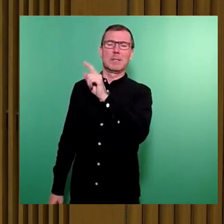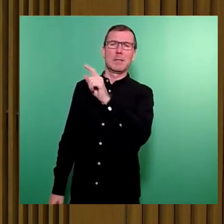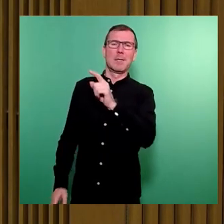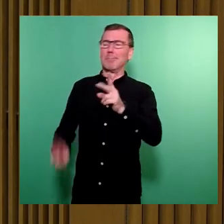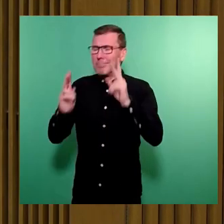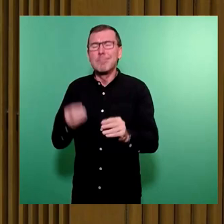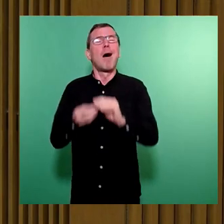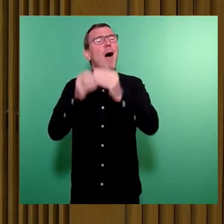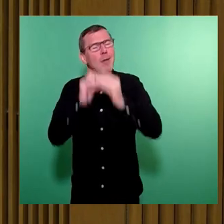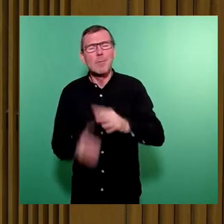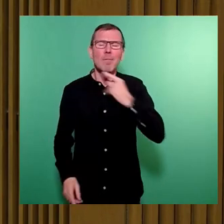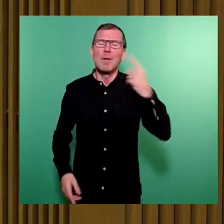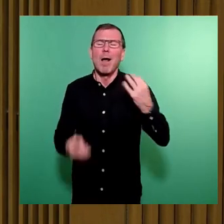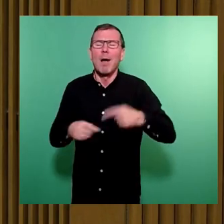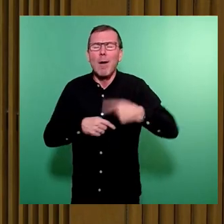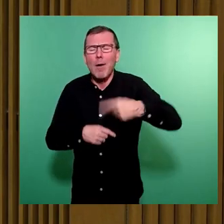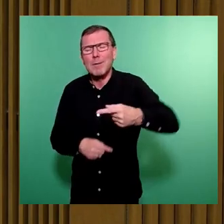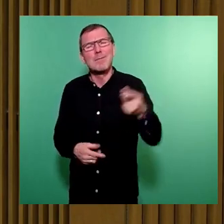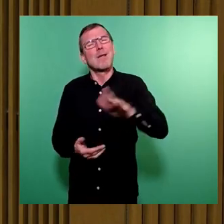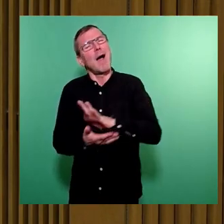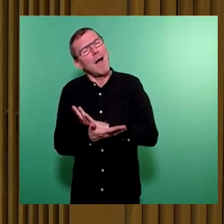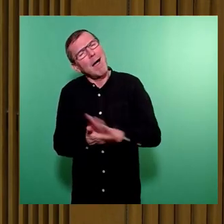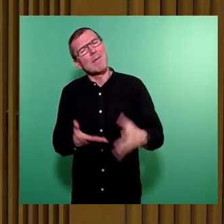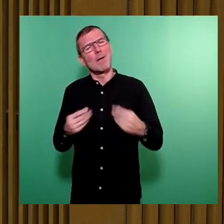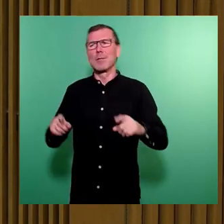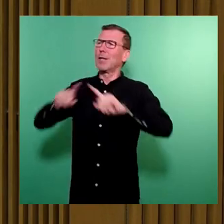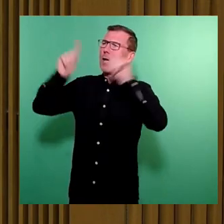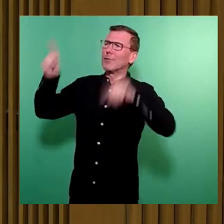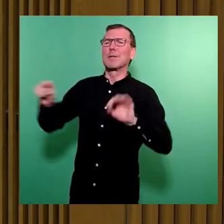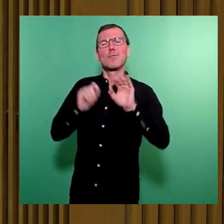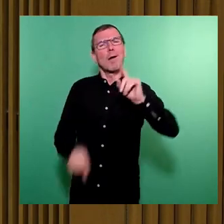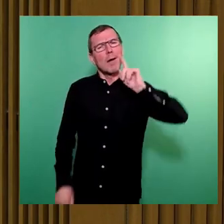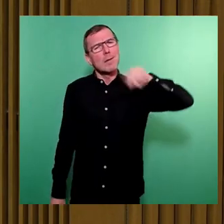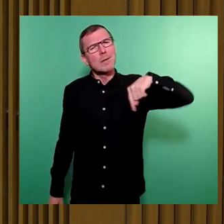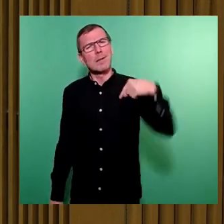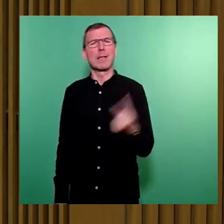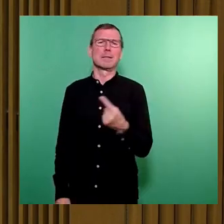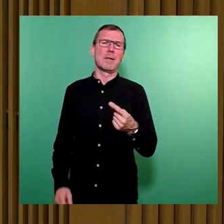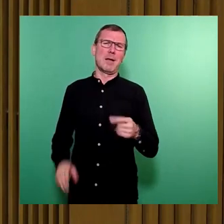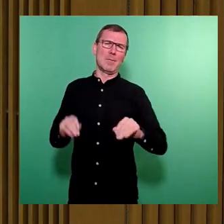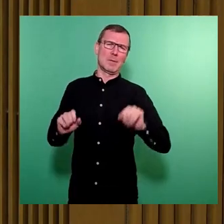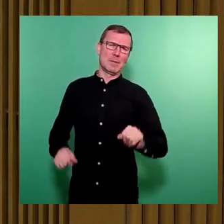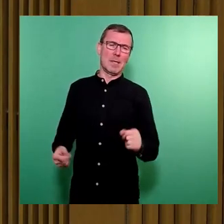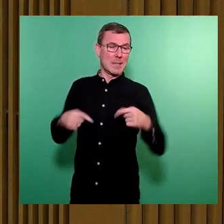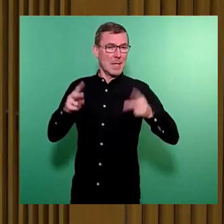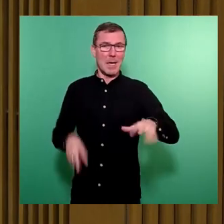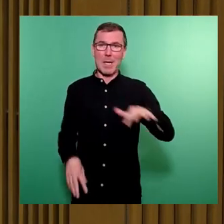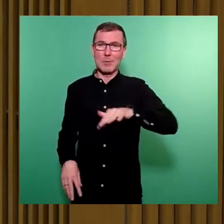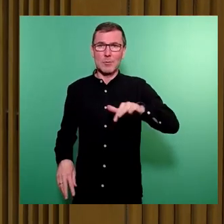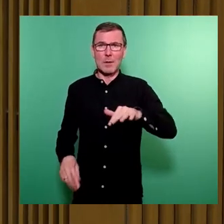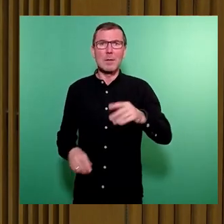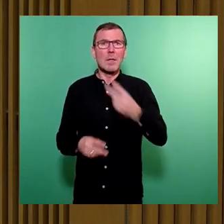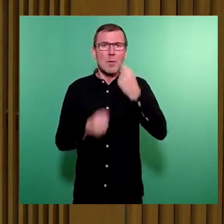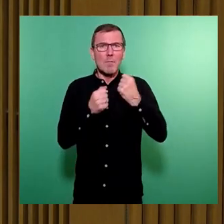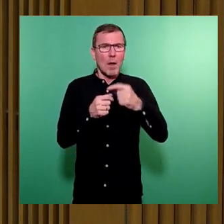wird und Jahre dauern wird, ob man solche einfachen Lösungen dann vielleicht mal für nächstes Jahr ins Auge fasst, weil hier in der Innenstadt, die müssen eigentlich gar nicht hier rumkreiseln,